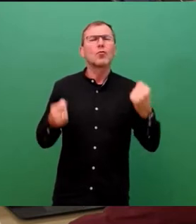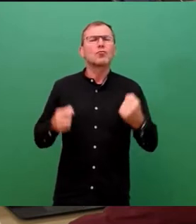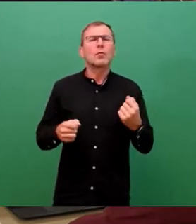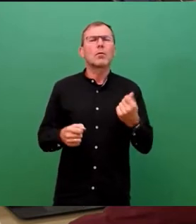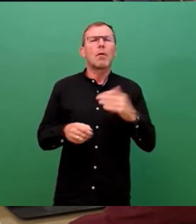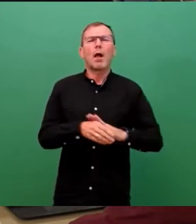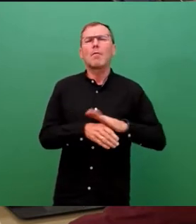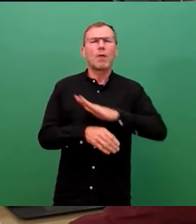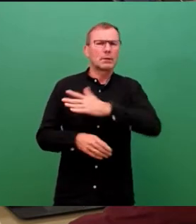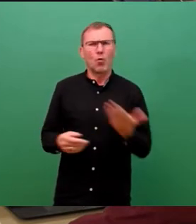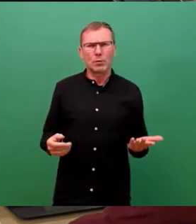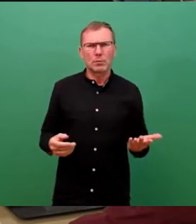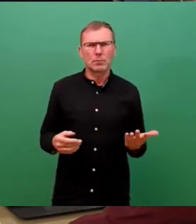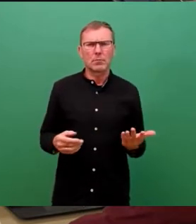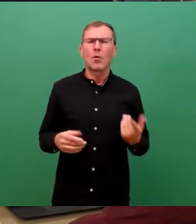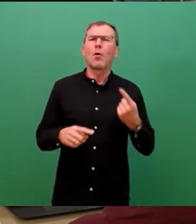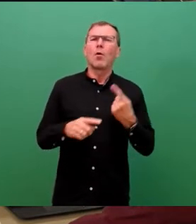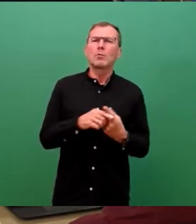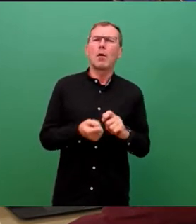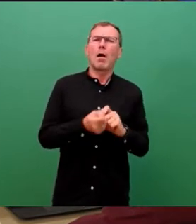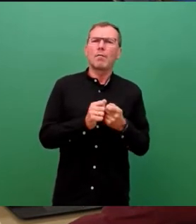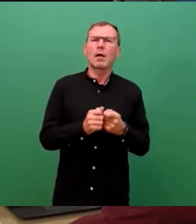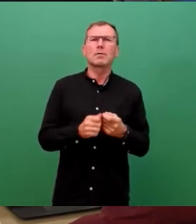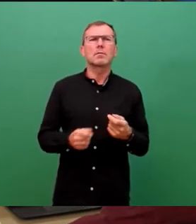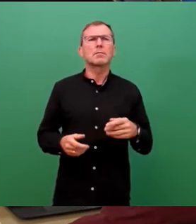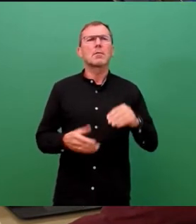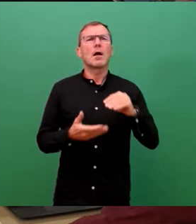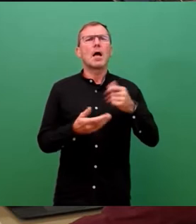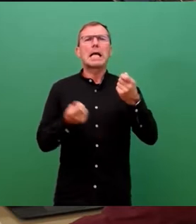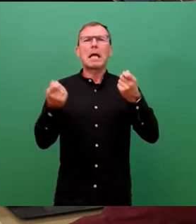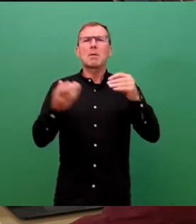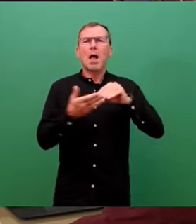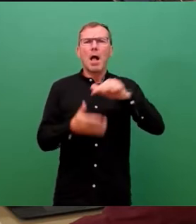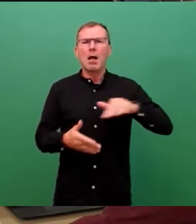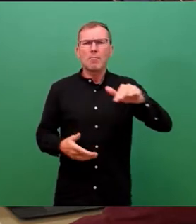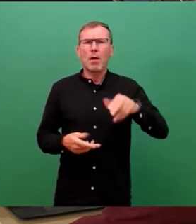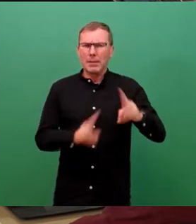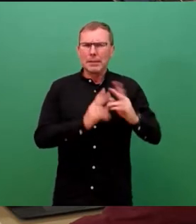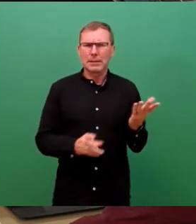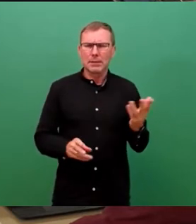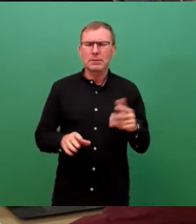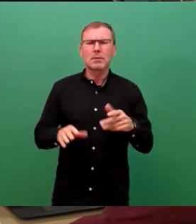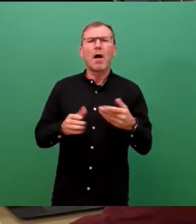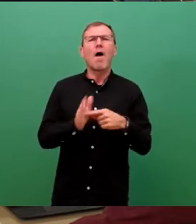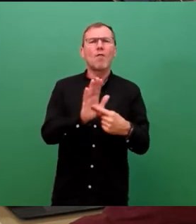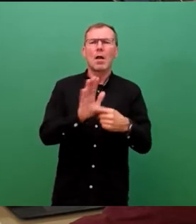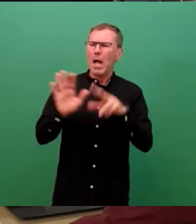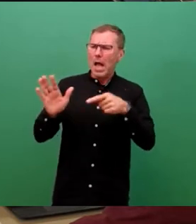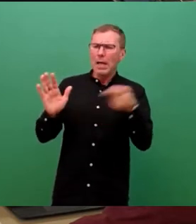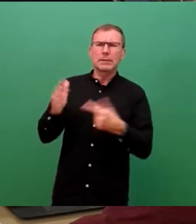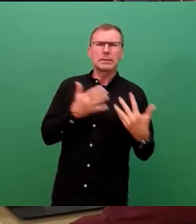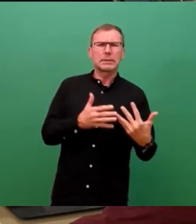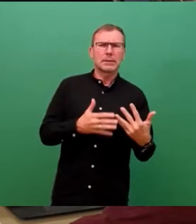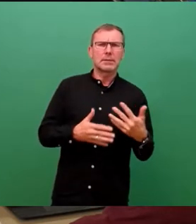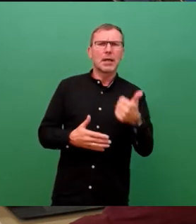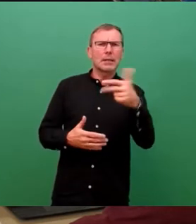auch natürlich durch die Veränderungen am Kapitalmarkt. Dies kommt ja auch in der Vorlage 1810, die Sie am 31.08.